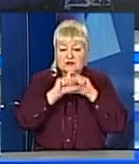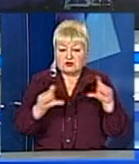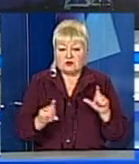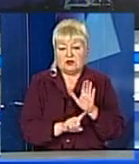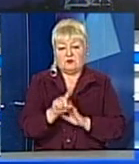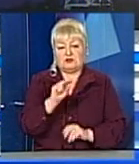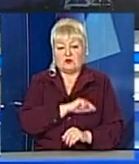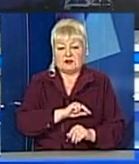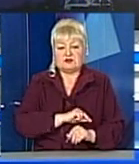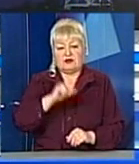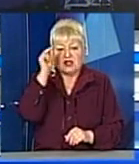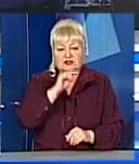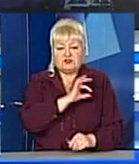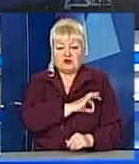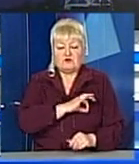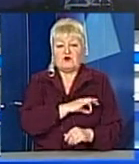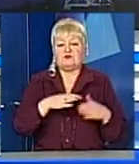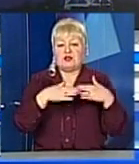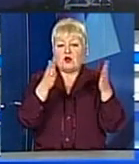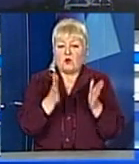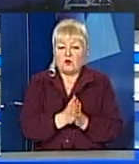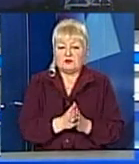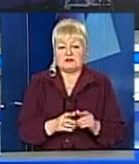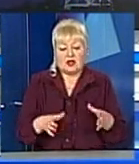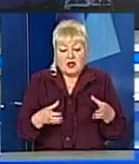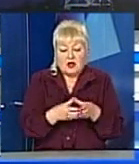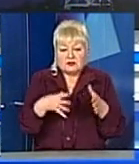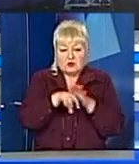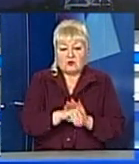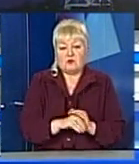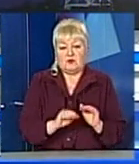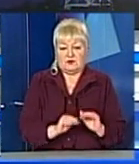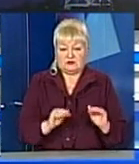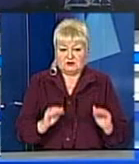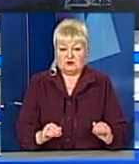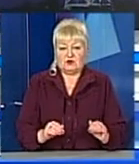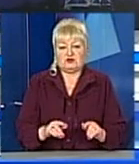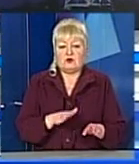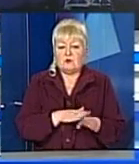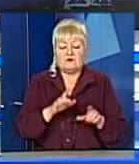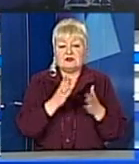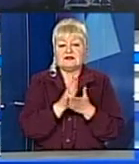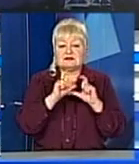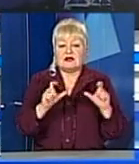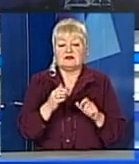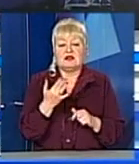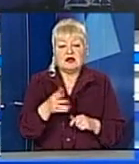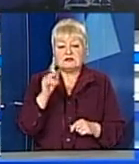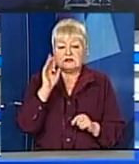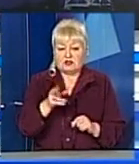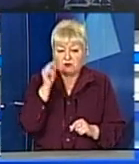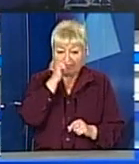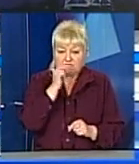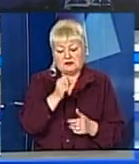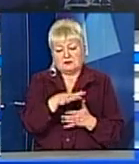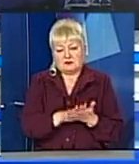повноцінний навчально-виховний комплекс із групою дошкільнят. Про новостворений заклад, а ще скільки вихованців там навчатиметься –